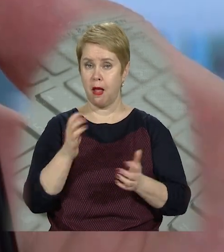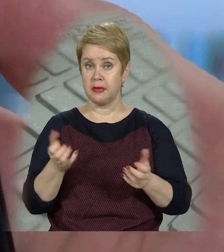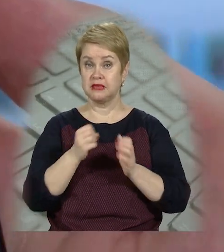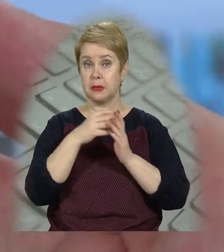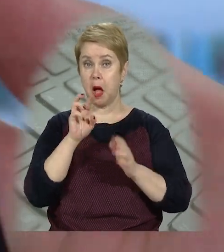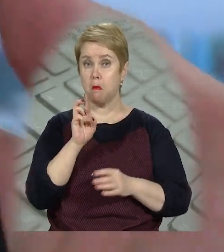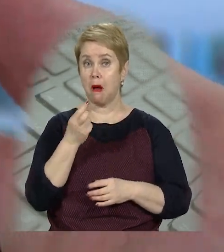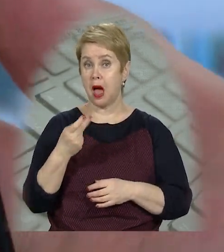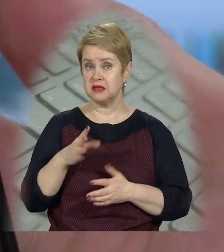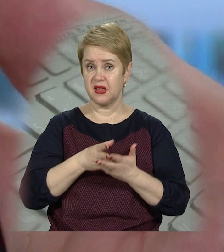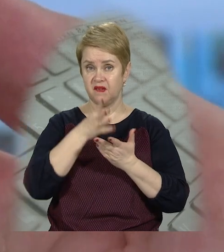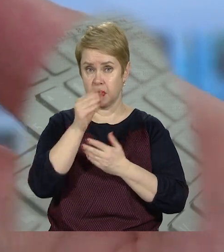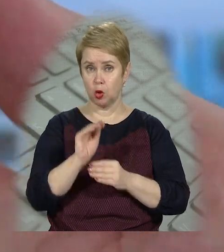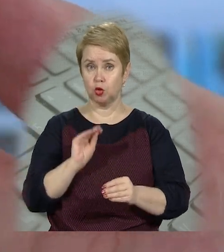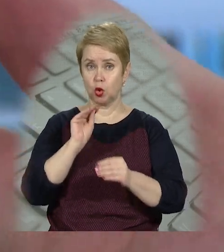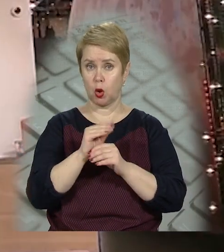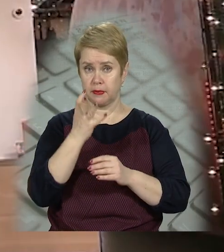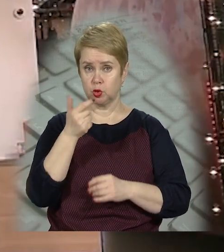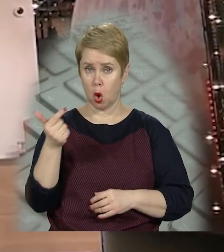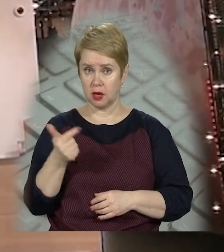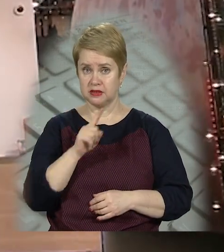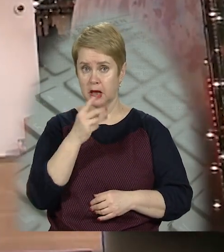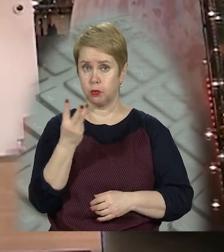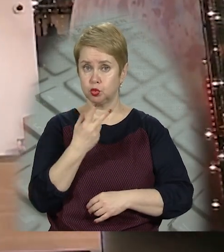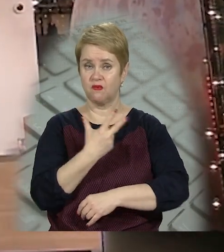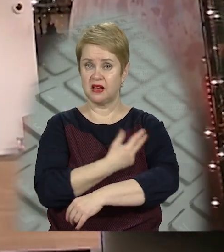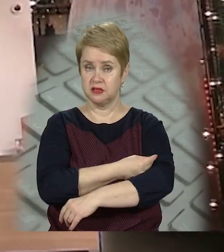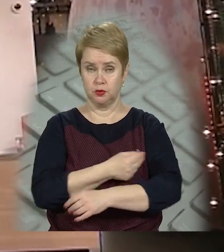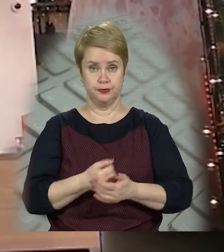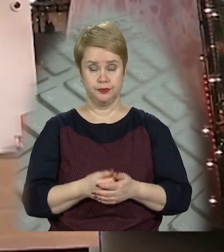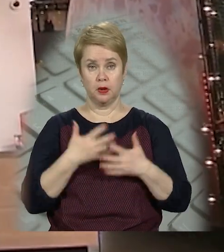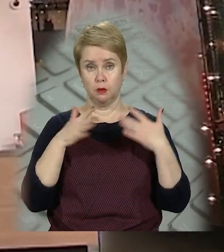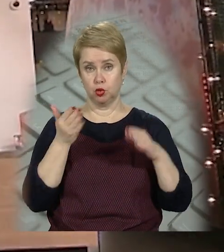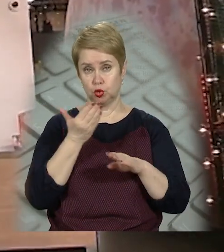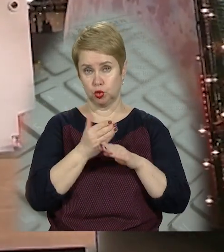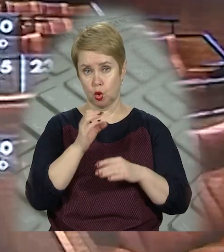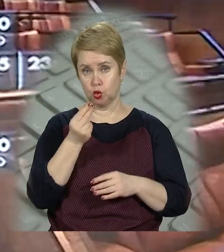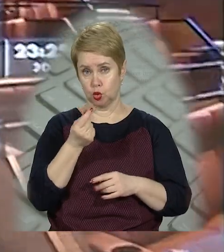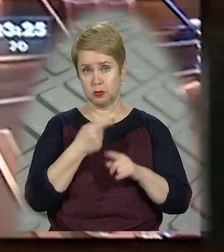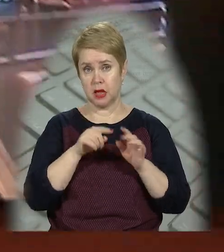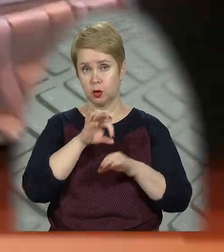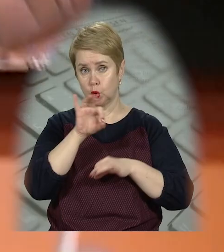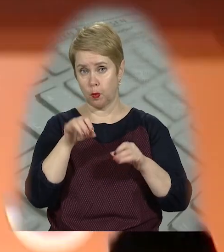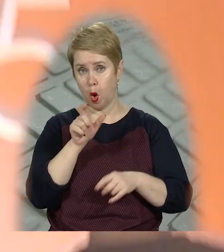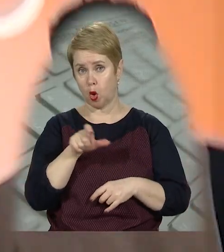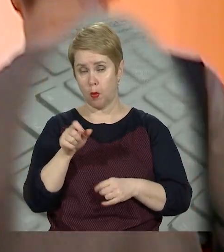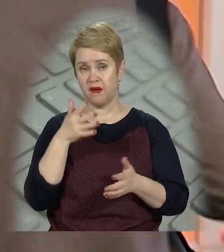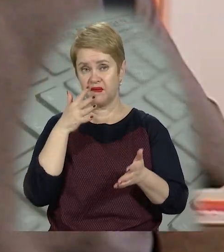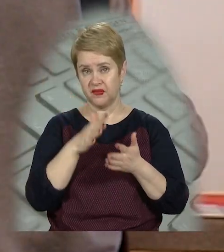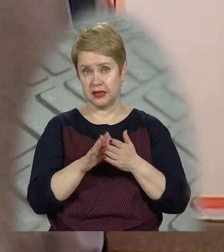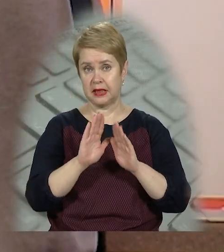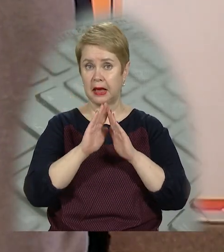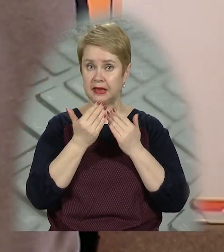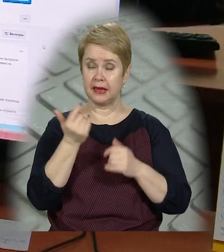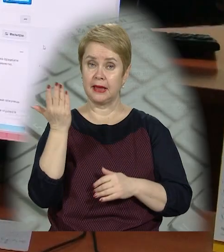15 березня почнуть виплачувати додаткові 500 гривень за бустерну вакцину. Більшу частину суми за цим проєктом громадяни витрачають